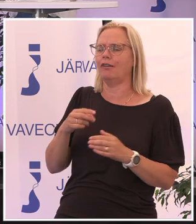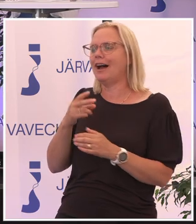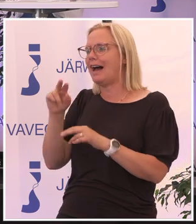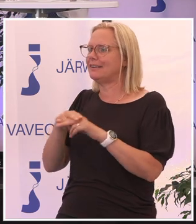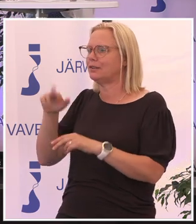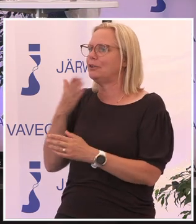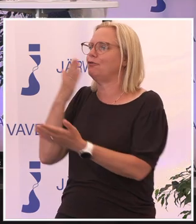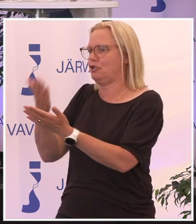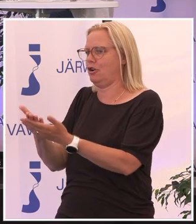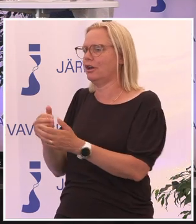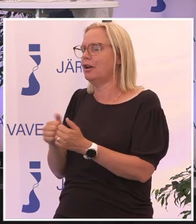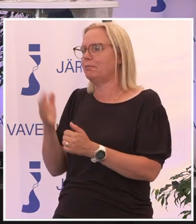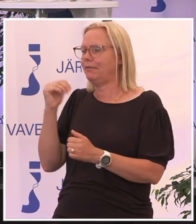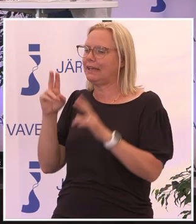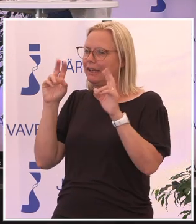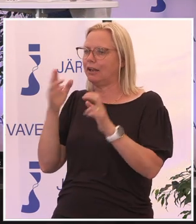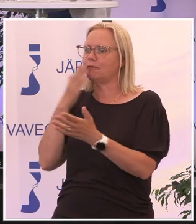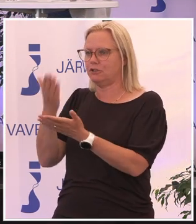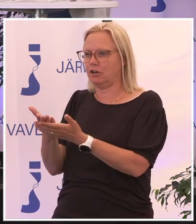förslag. Men vi kallar dem för förslag.